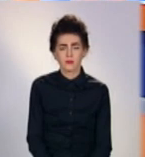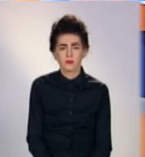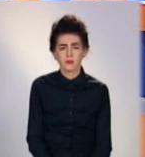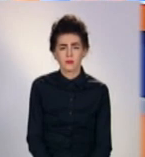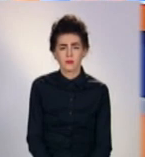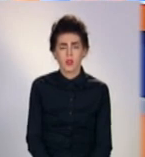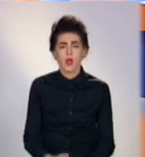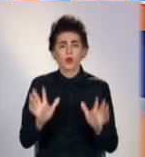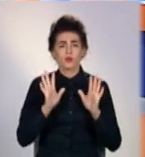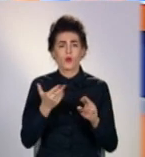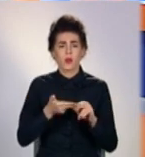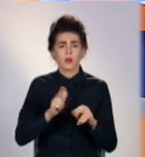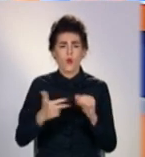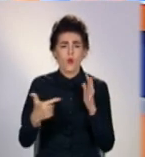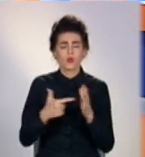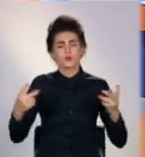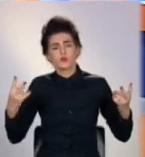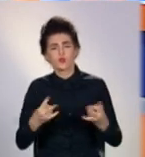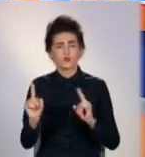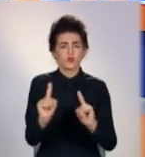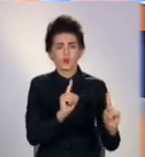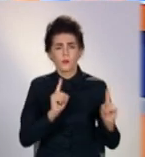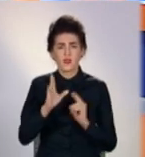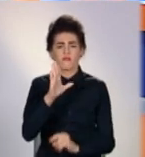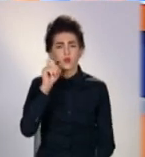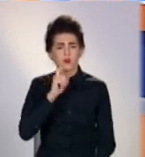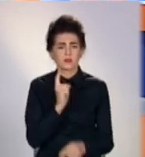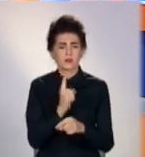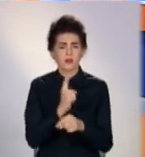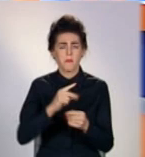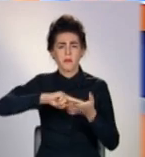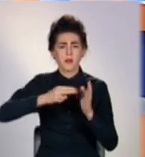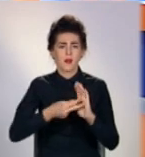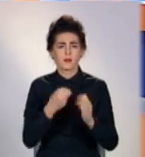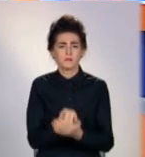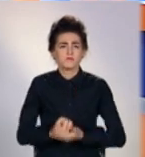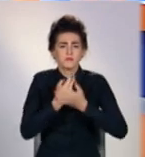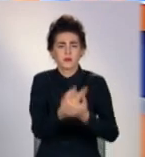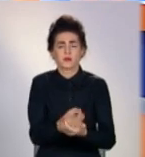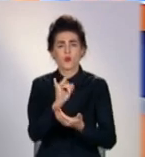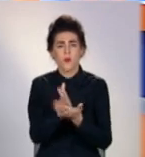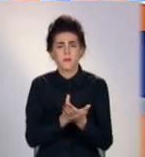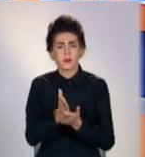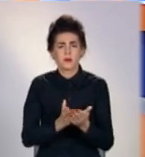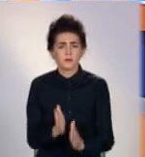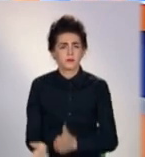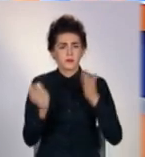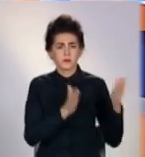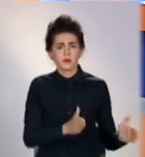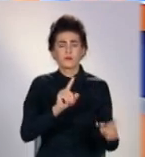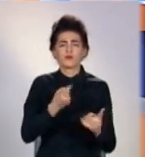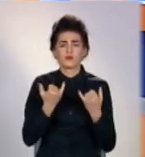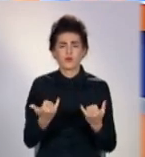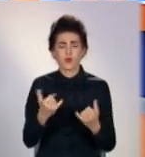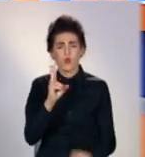Лише за гострою потреби в Україні під забороною планової госпіталізації та операції, бо ситуація з ковідом